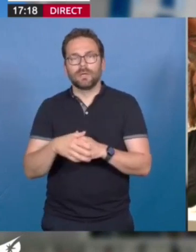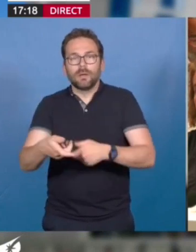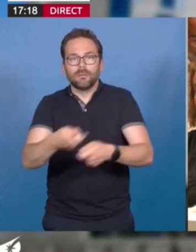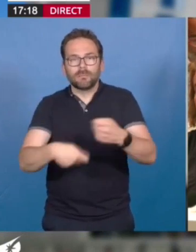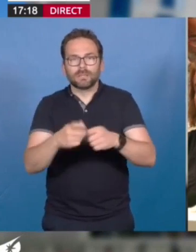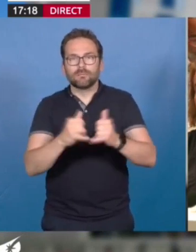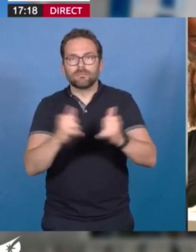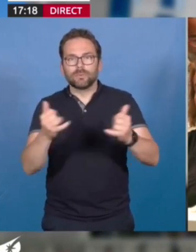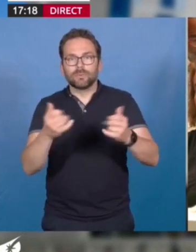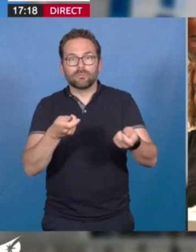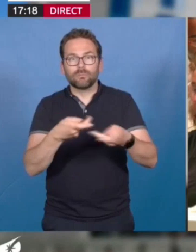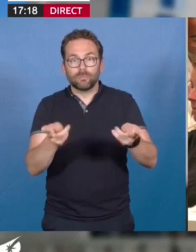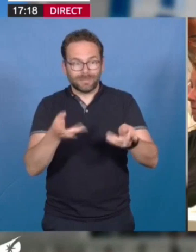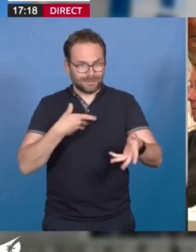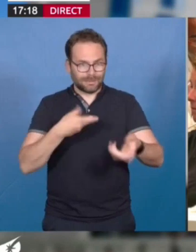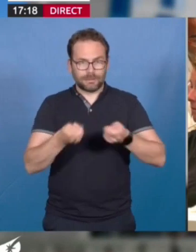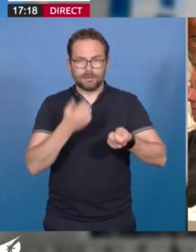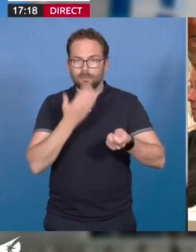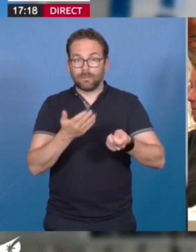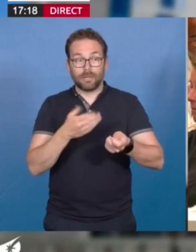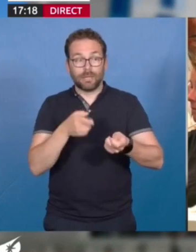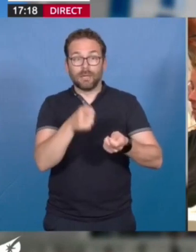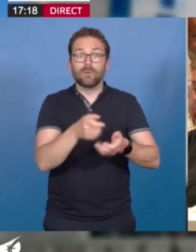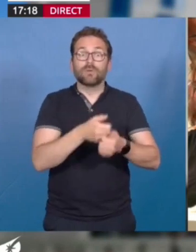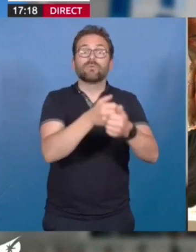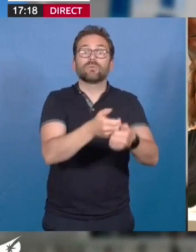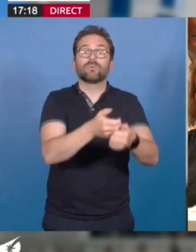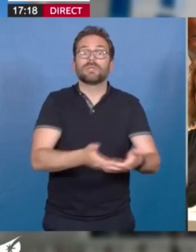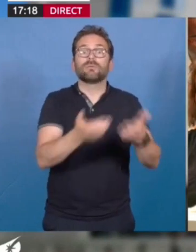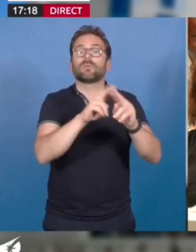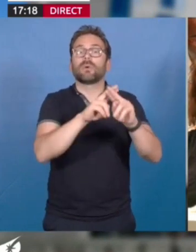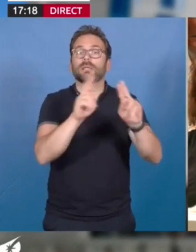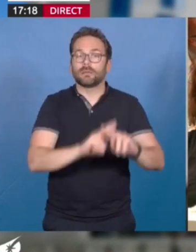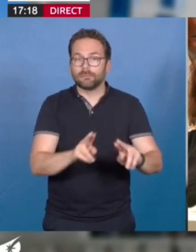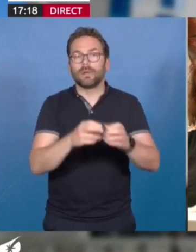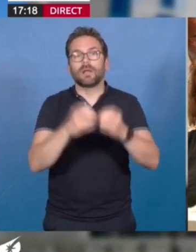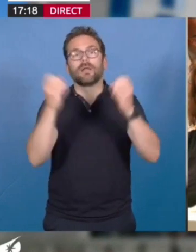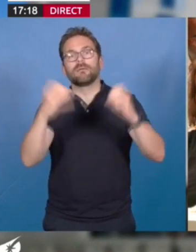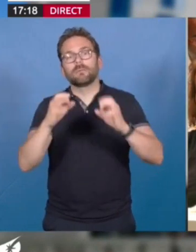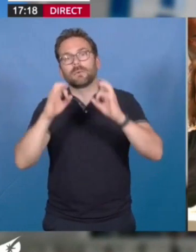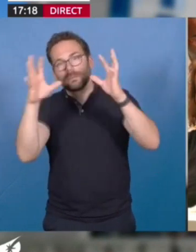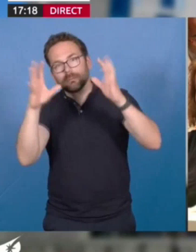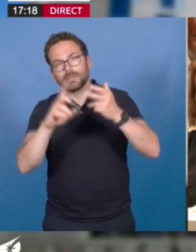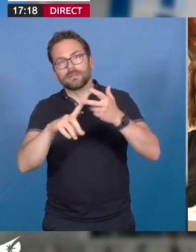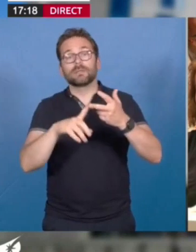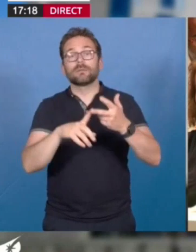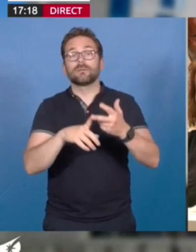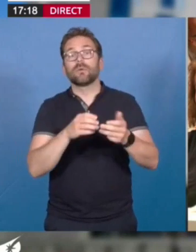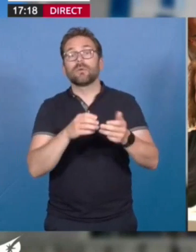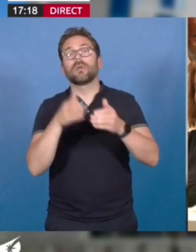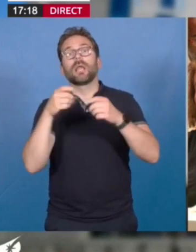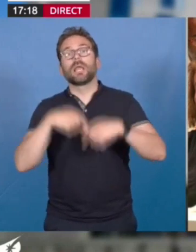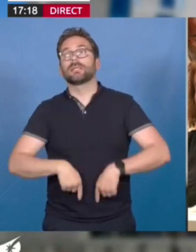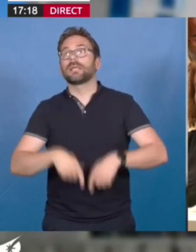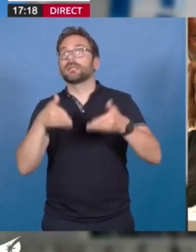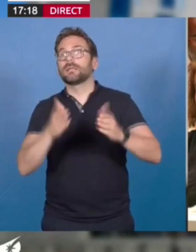puissance publique n'a pas la maîtrise et qui est dépendant de la situation internationale, des événements climatiques, des orientations de l'Etat en matière